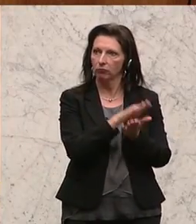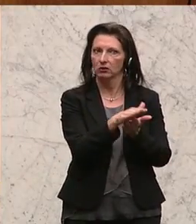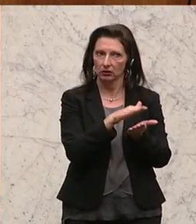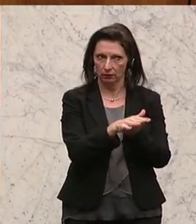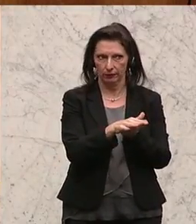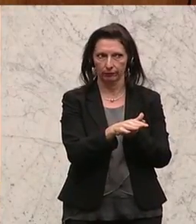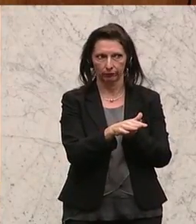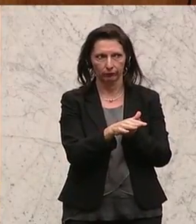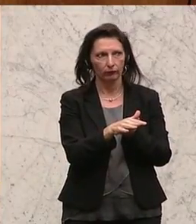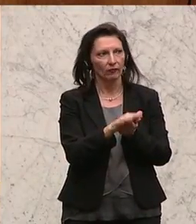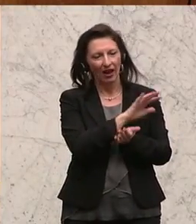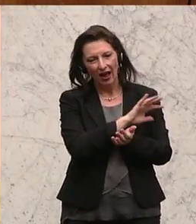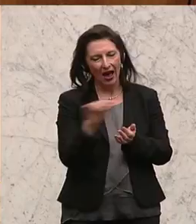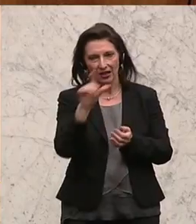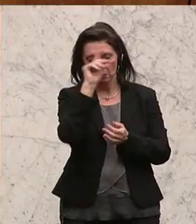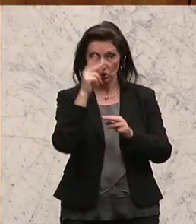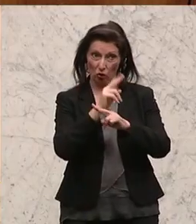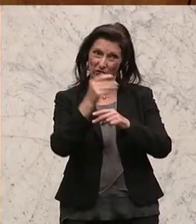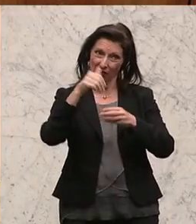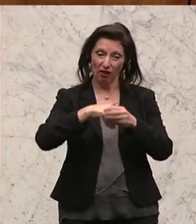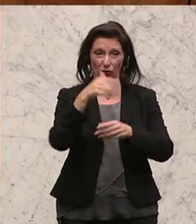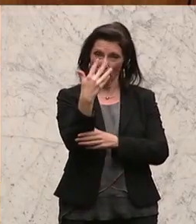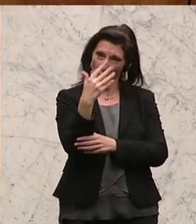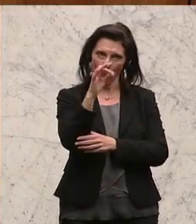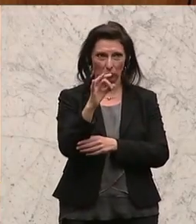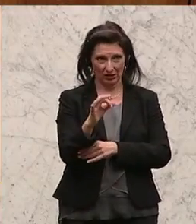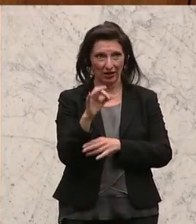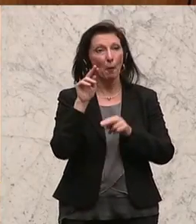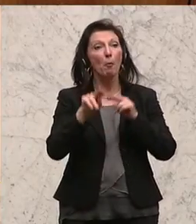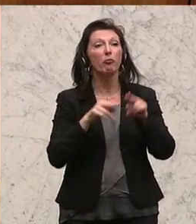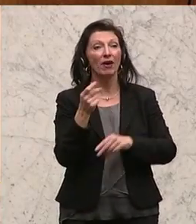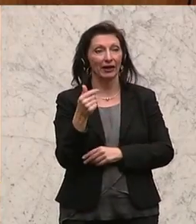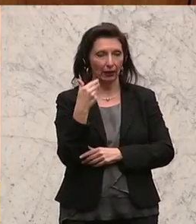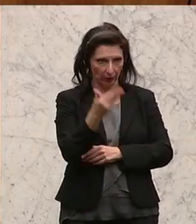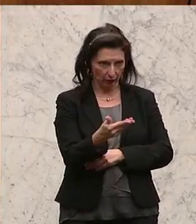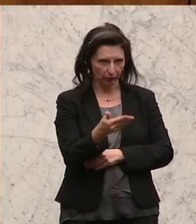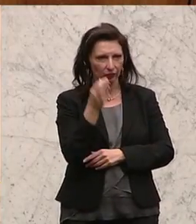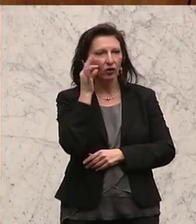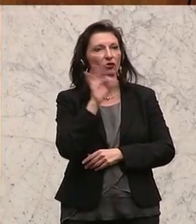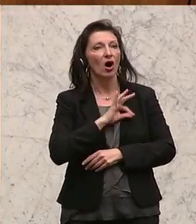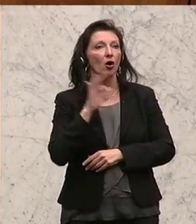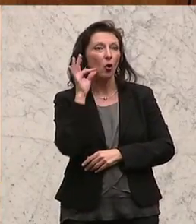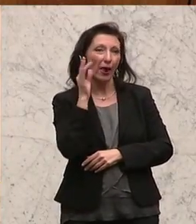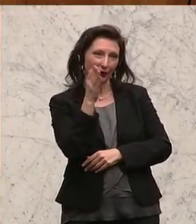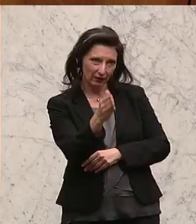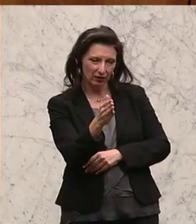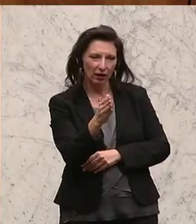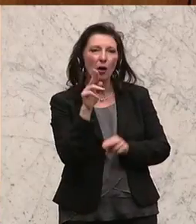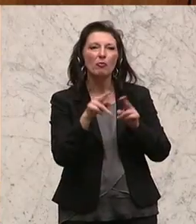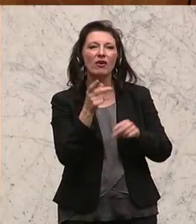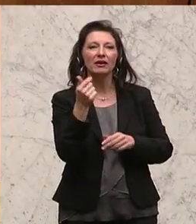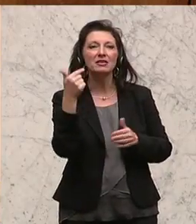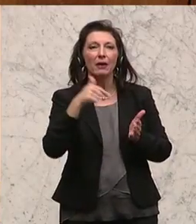Rund 5 Prozent aller Menschen in Österreich erhalten Pflegegeld in Österreich. Und Frau Kollegin Palakowicz-Jenewein, das Pflegegeld wurde im Jahr